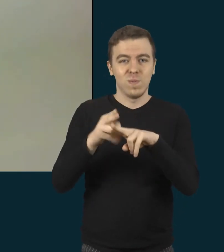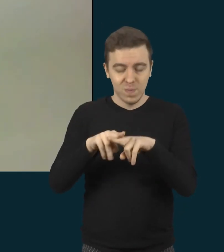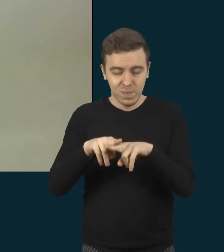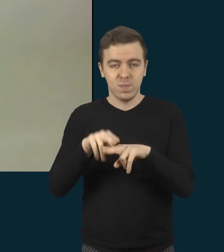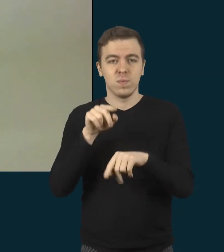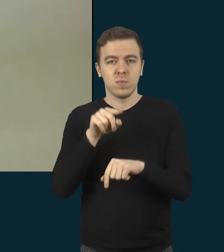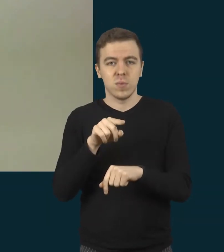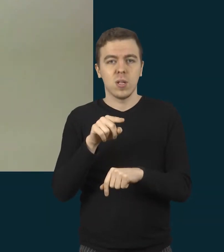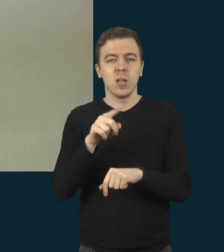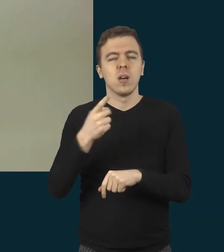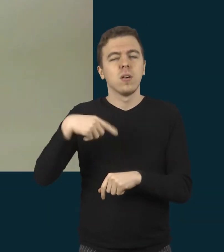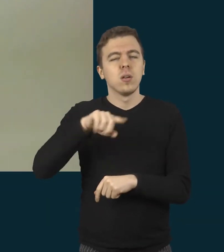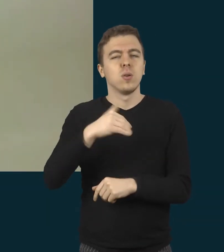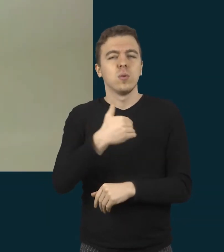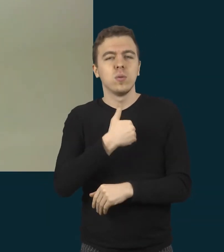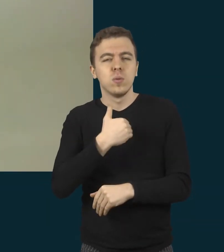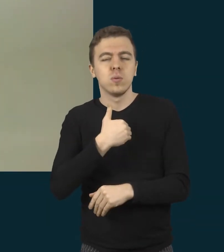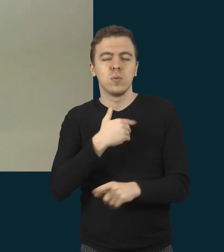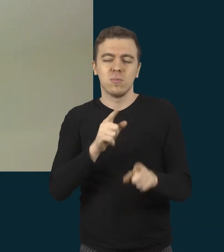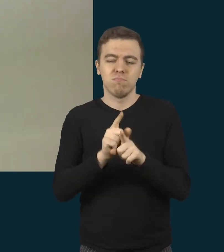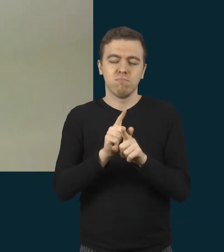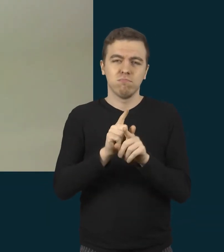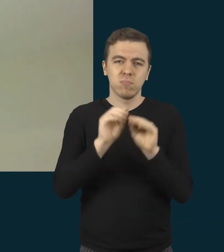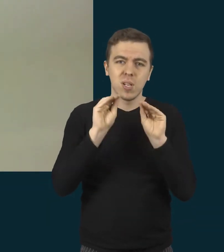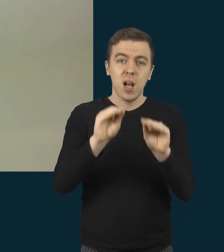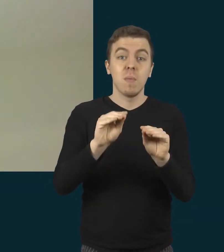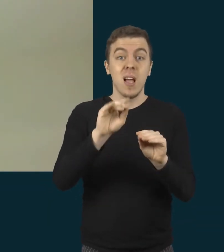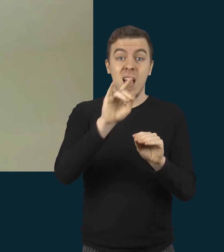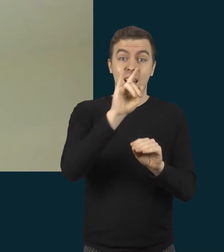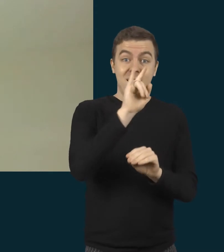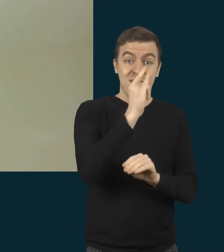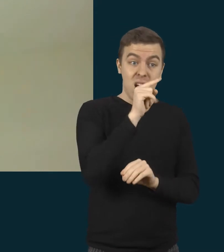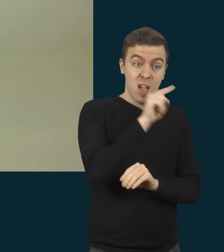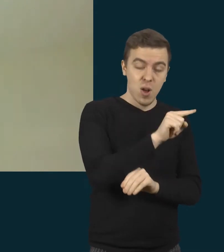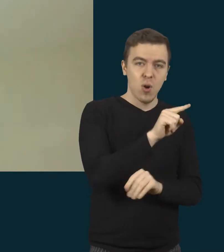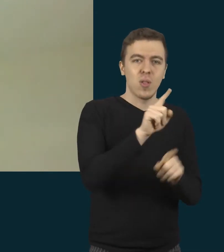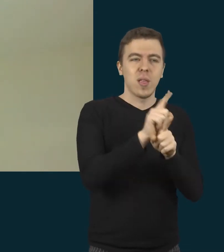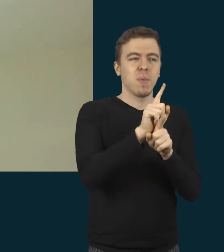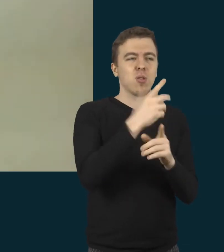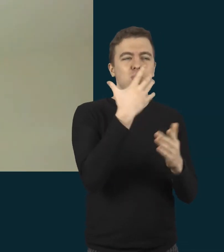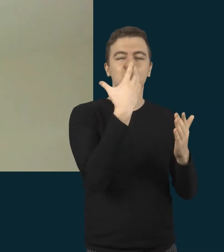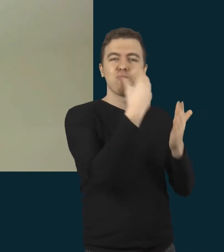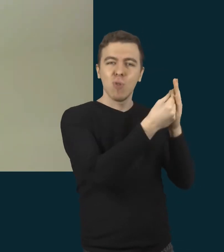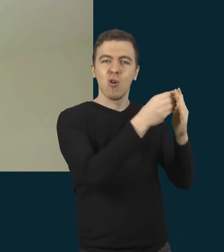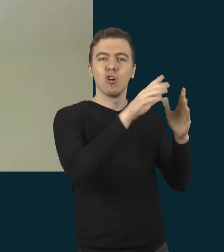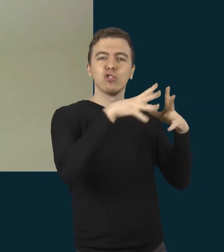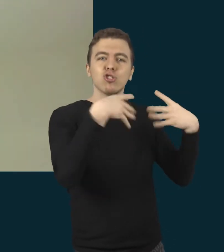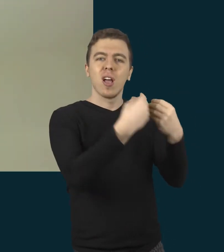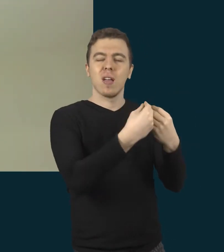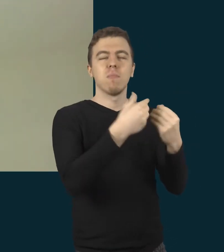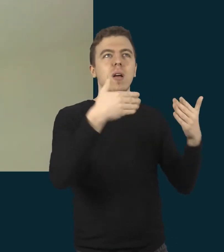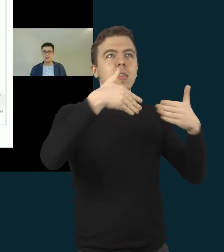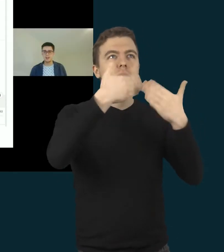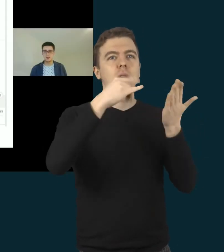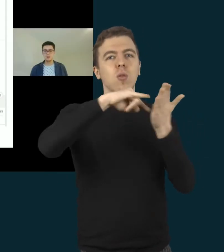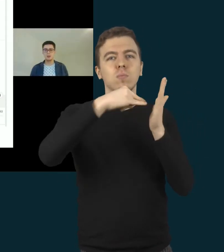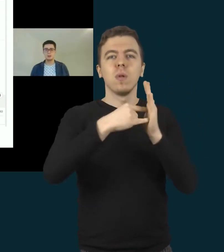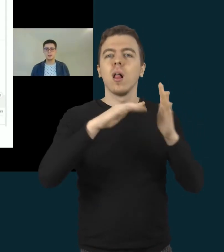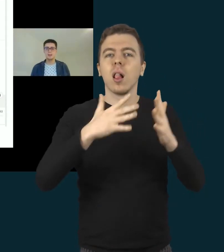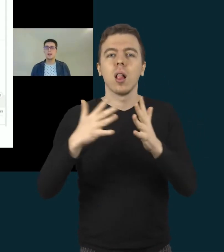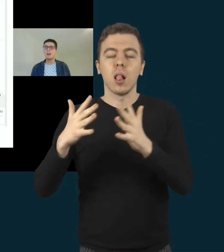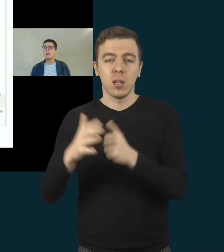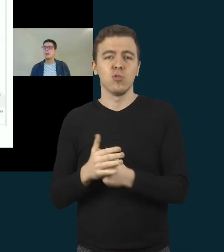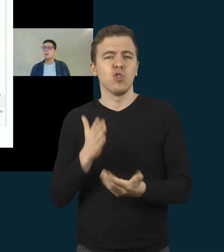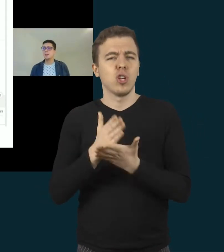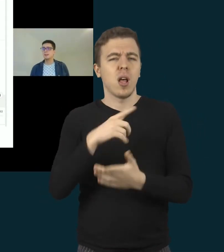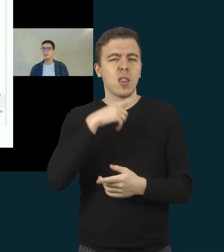norėjome užtikrinti aiškę mokinio ir jo šeimos dienotvarkę. Tai mes turime daug pavyzdžių ir socialinius įtinkuose